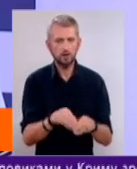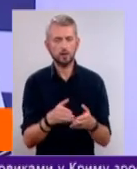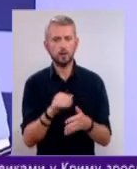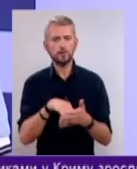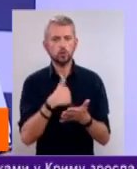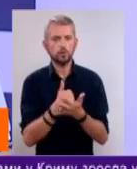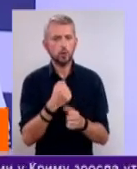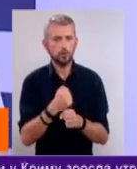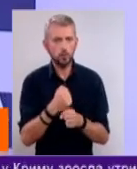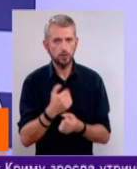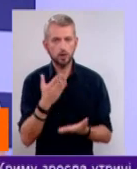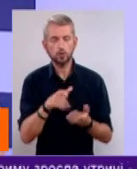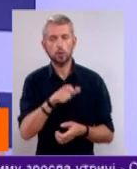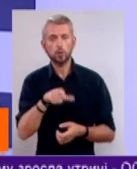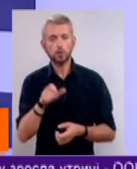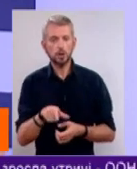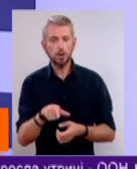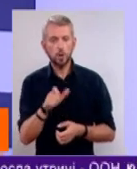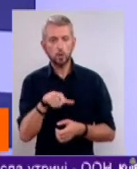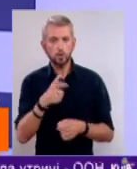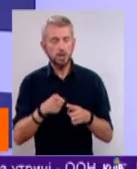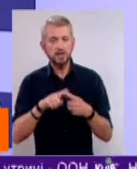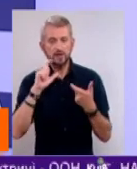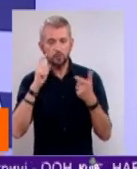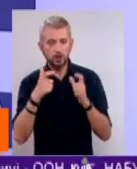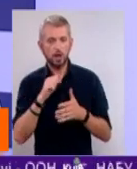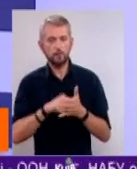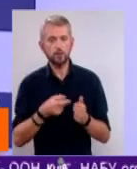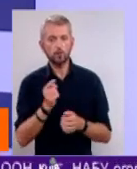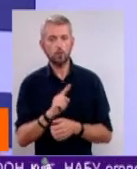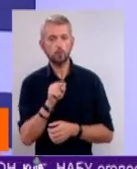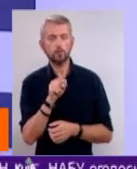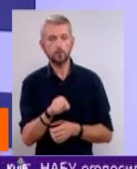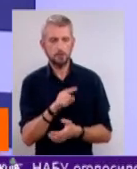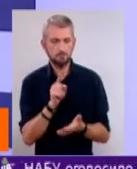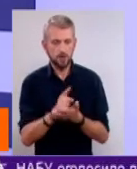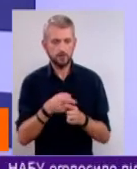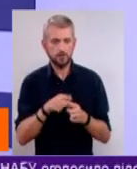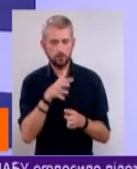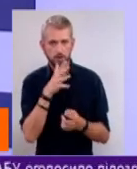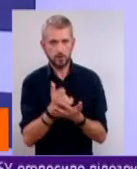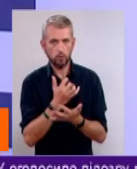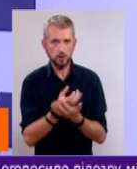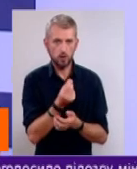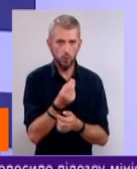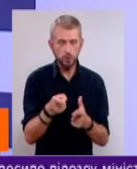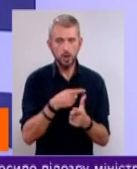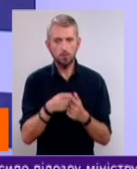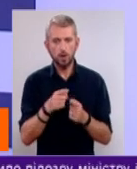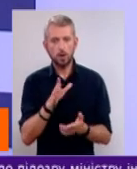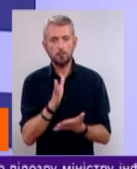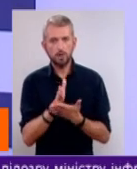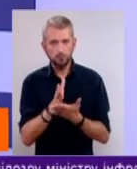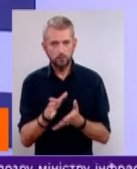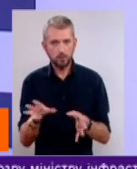роботи. Якщо людей це відволікає від того, що вони мали в цей час заробити гроші або перебувати